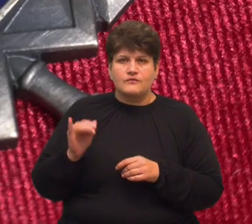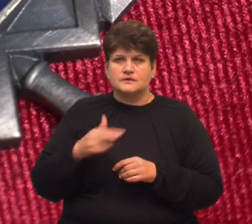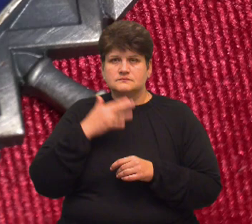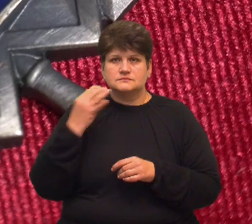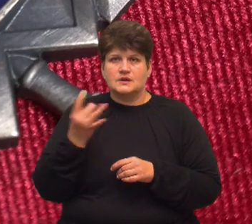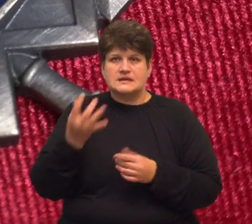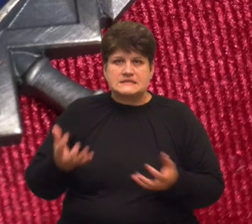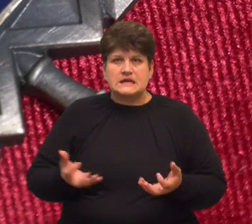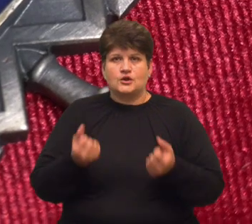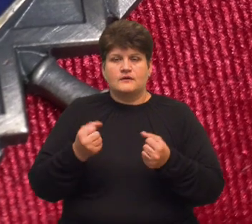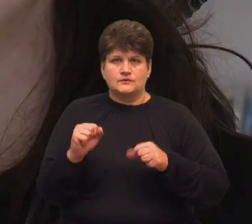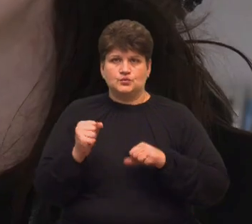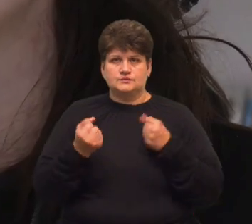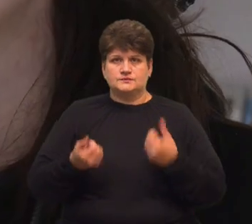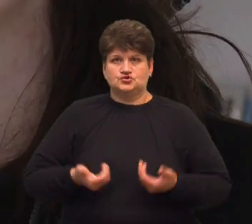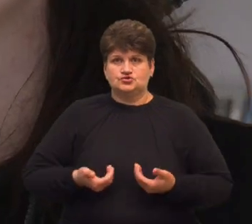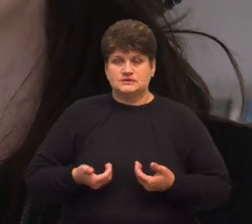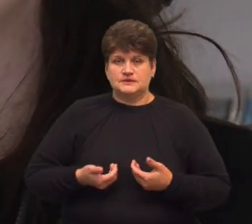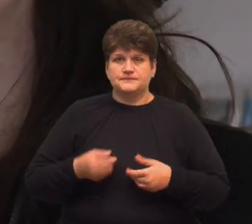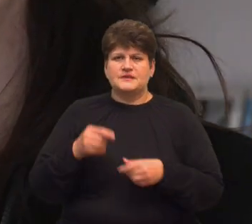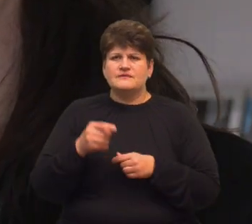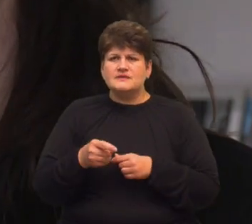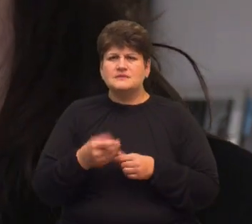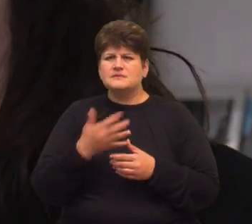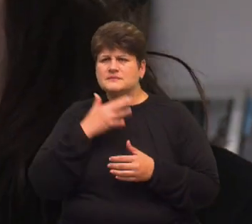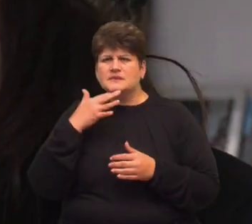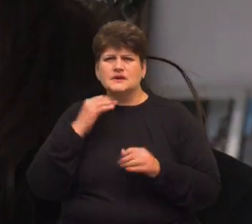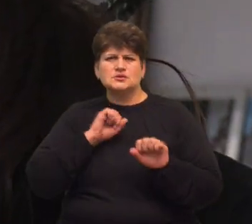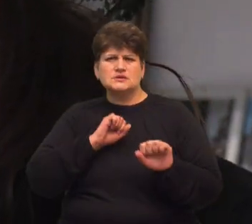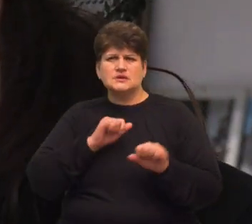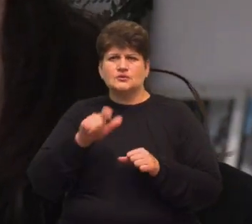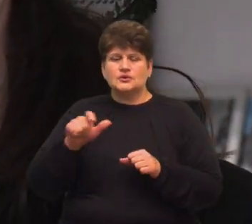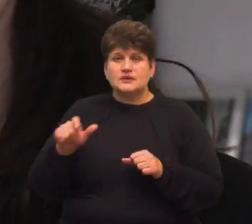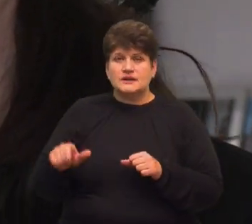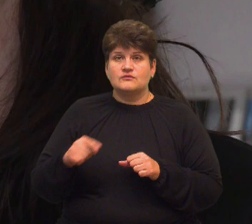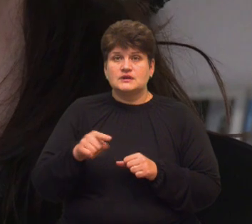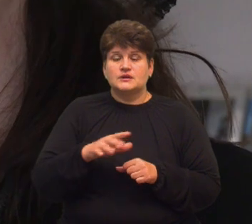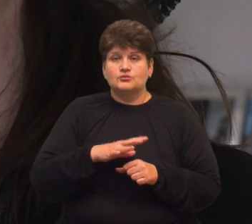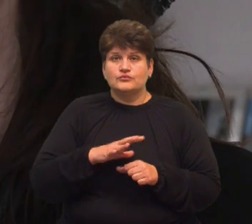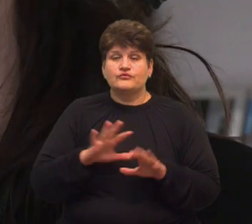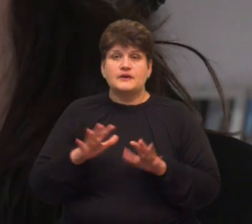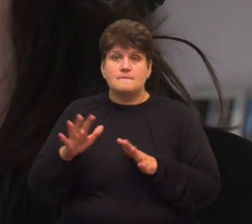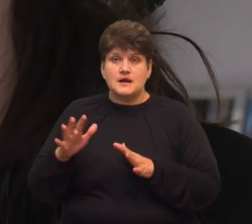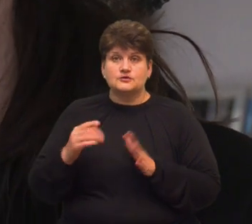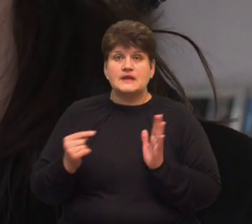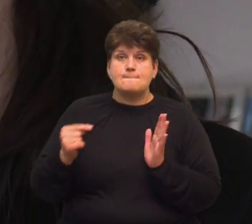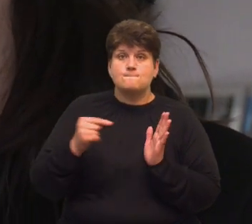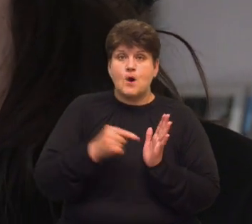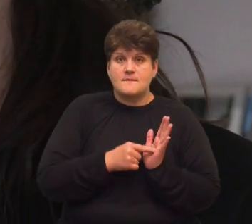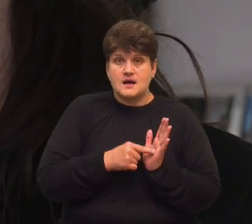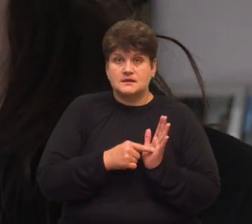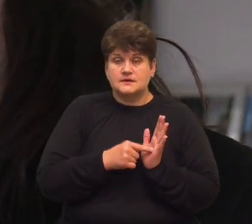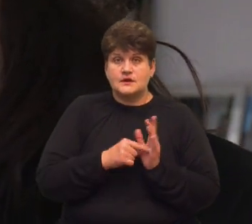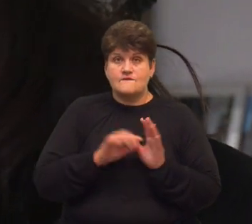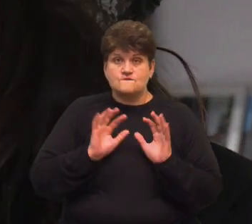рятував їм та побратимам життя. Він скільки захистив людей з собою. Був такий випадок, що вони потрапили в